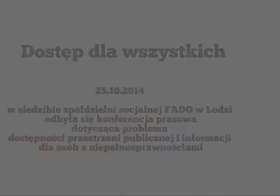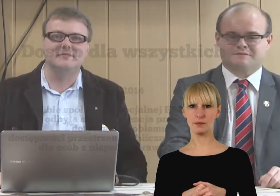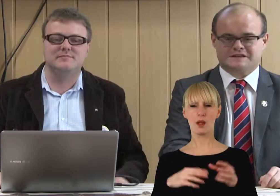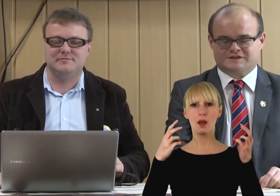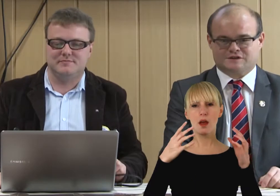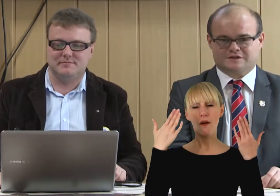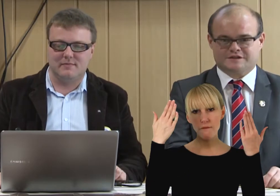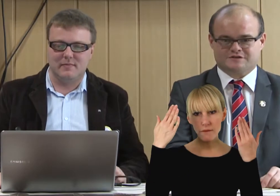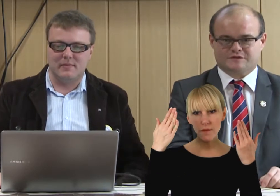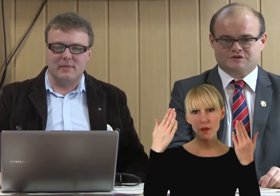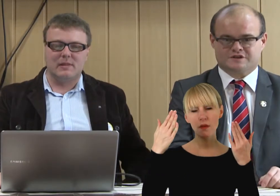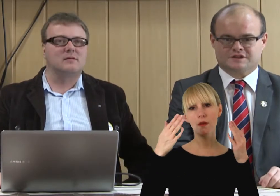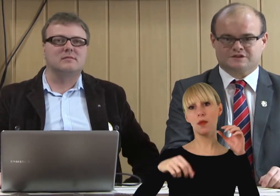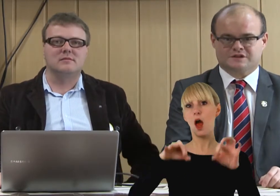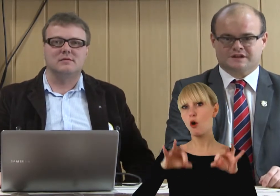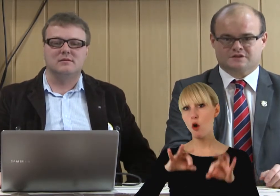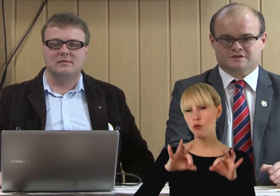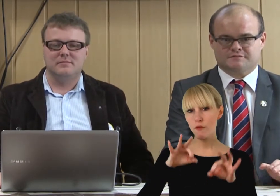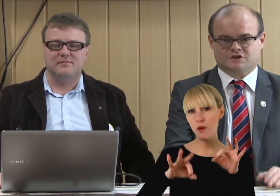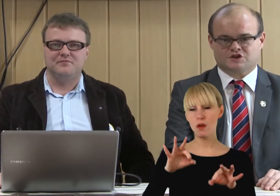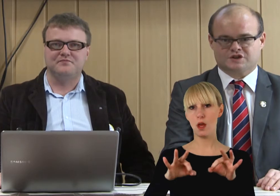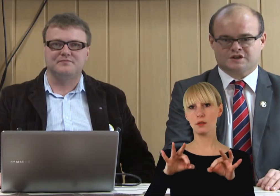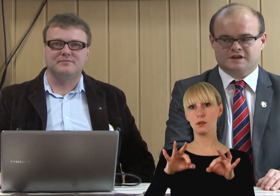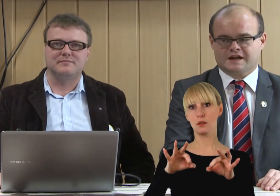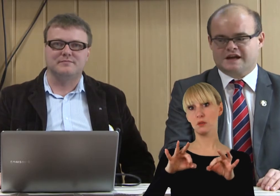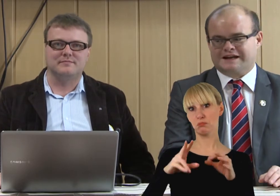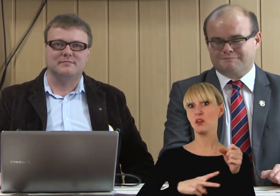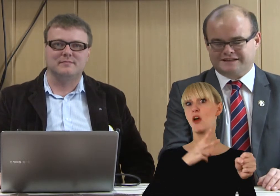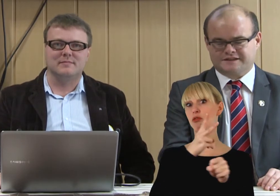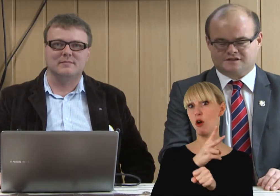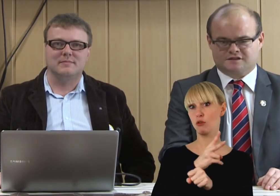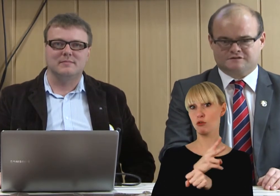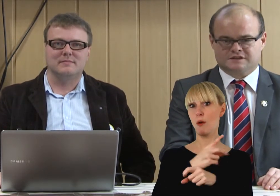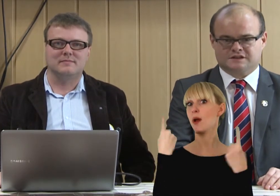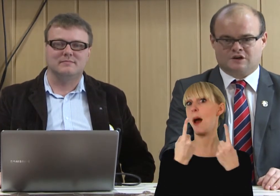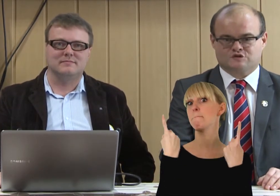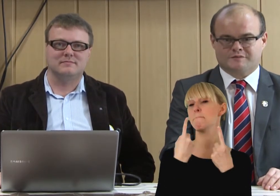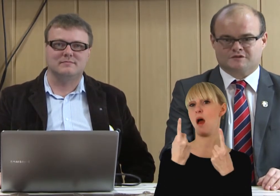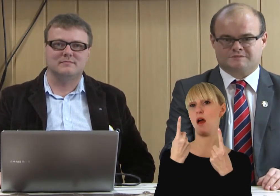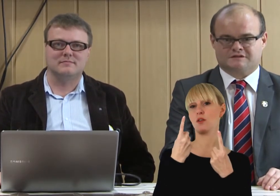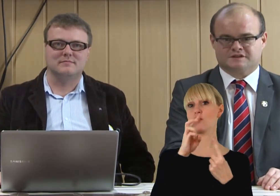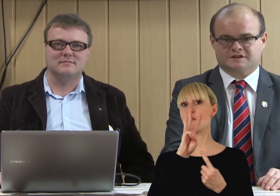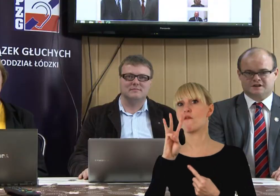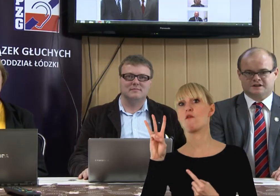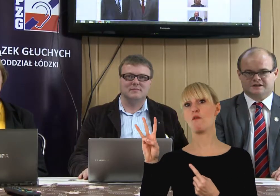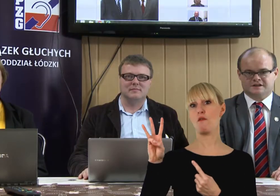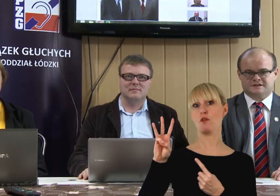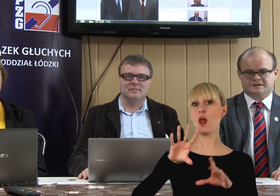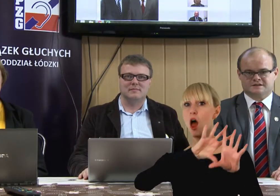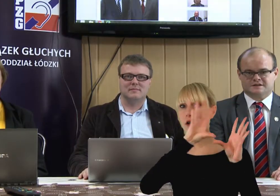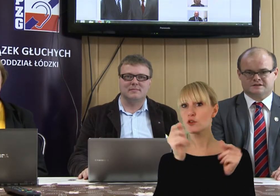Witam Państwa na konferencji po sobie poświęconej dostępności kampanii internetowych dla osób niepełnosprawnych.